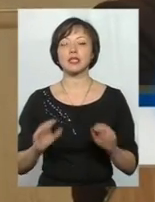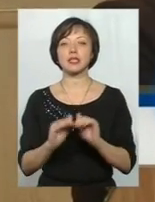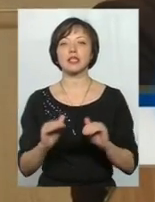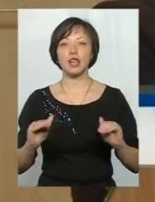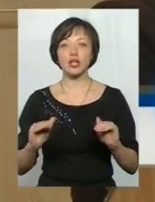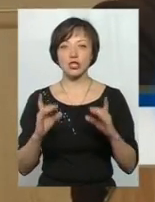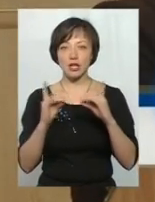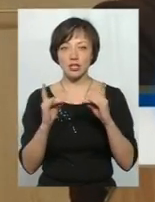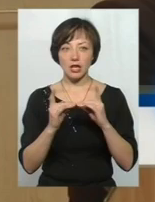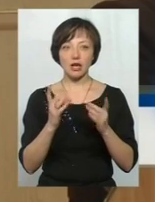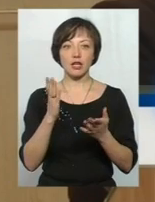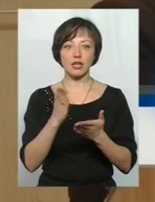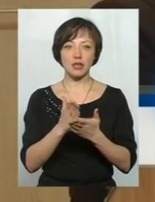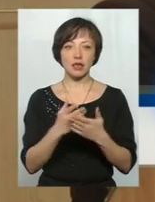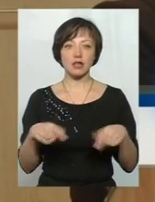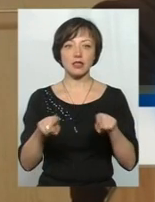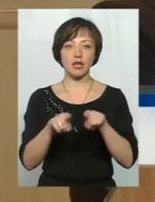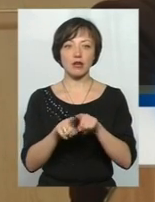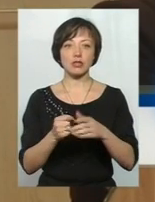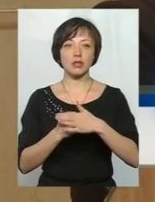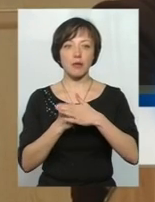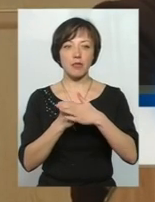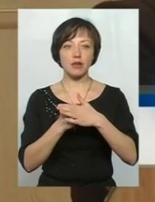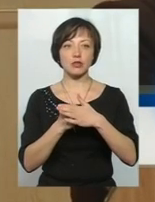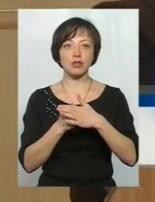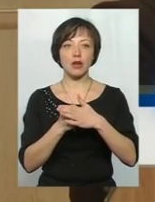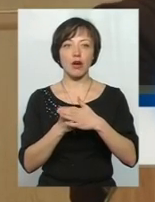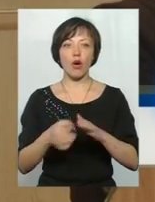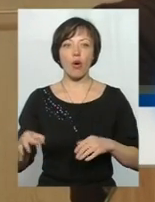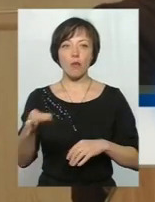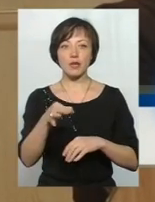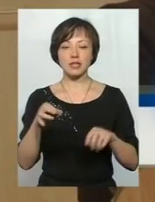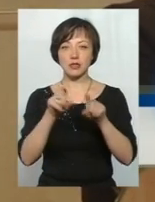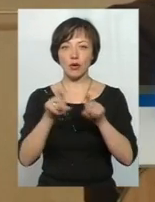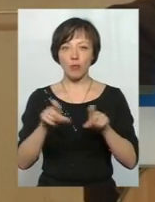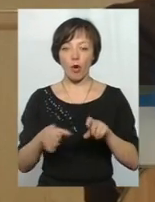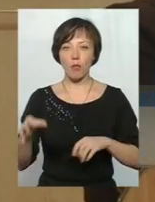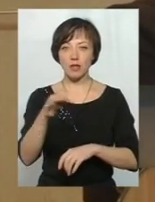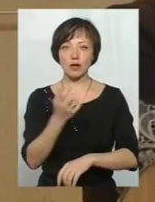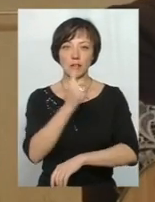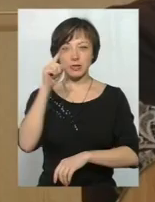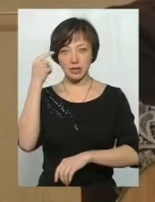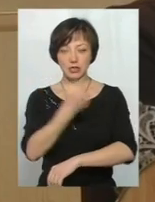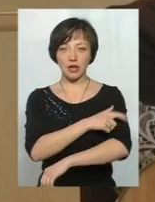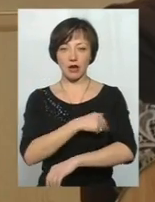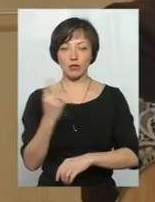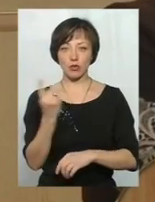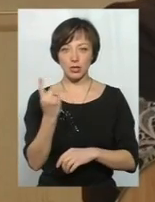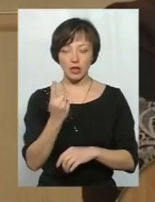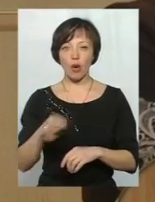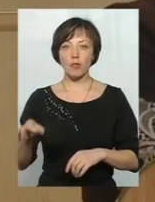міської дитячої лікарні, також на базі обласних закладів обласної і психіатричної лікарні номер один,